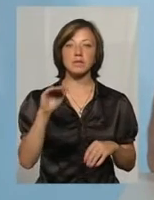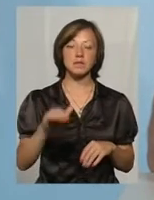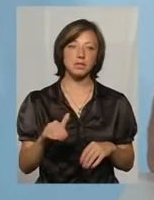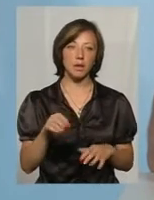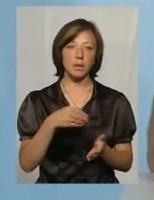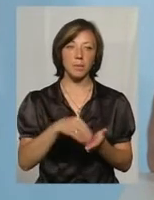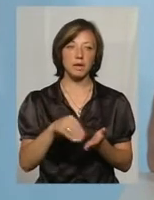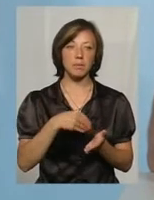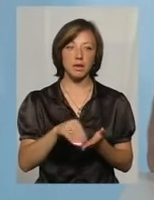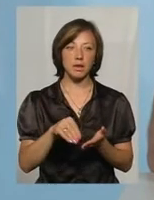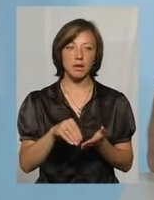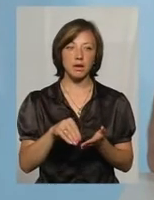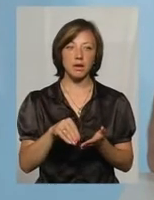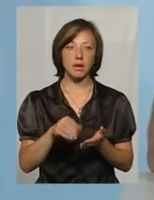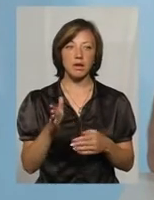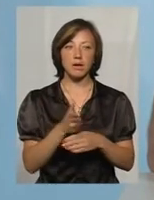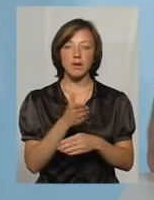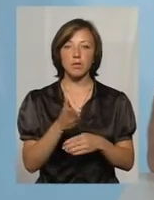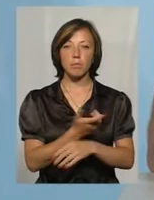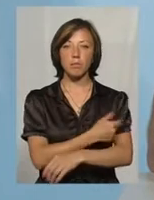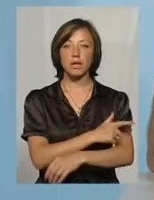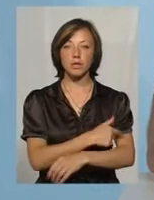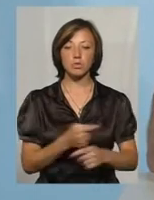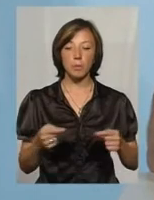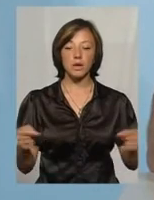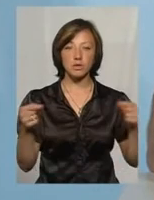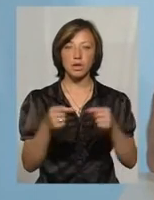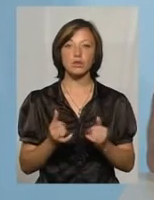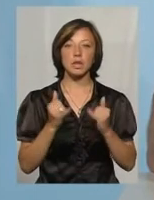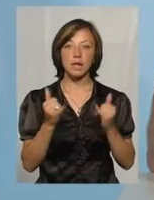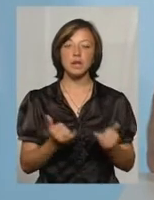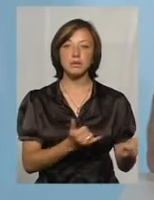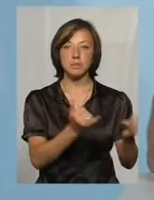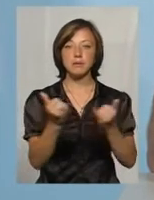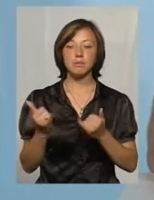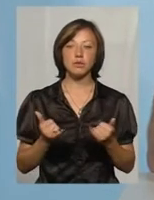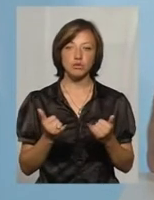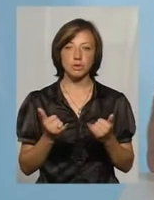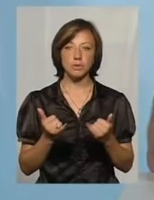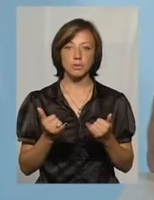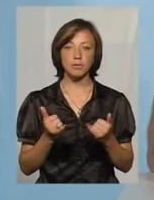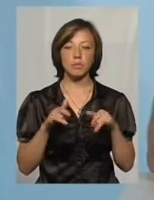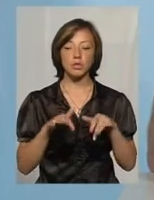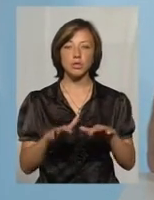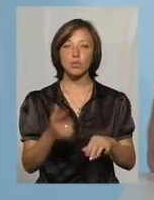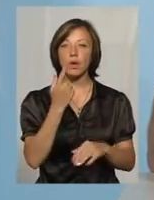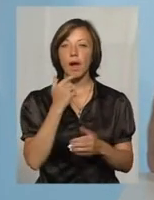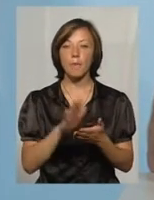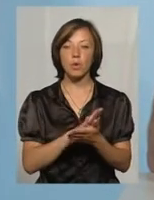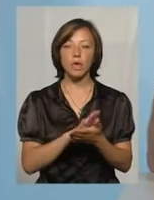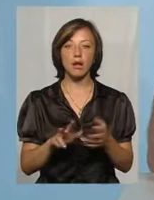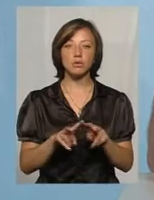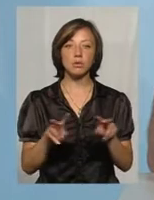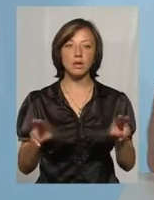на придбання виробів медичного призначення для забезпечення процедури гемодіалізу. як